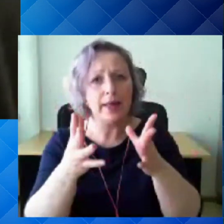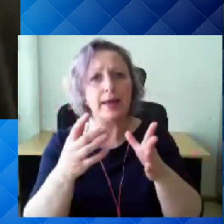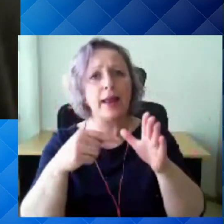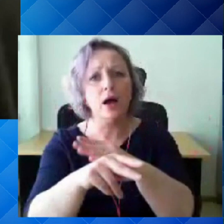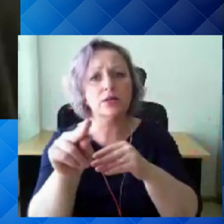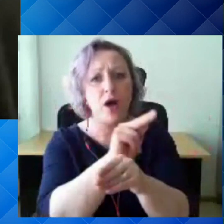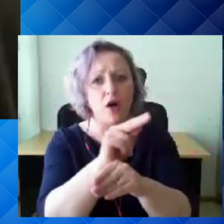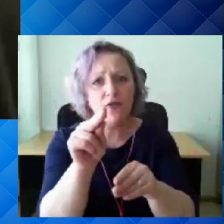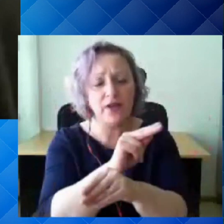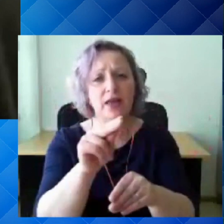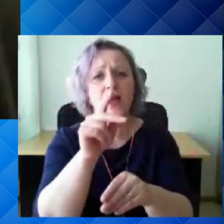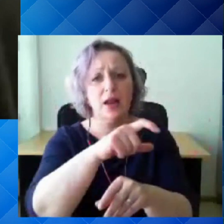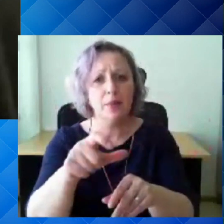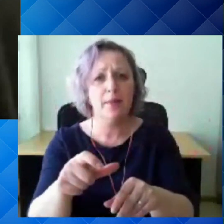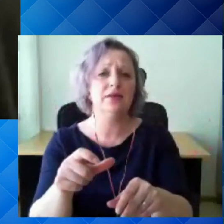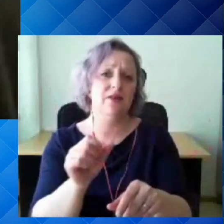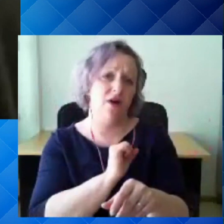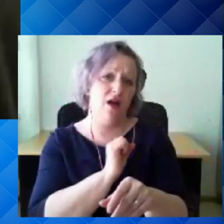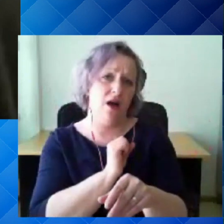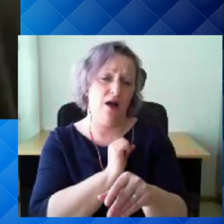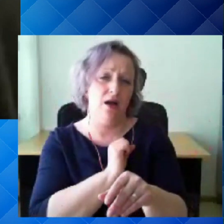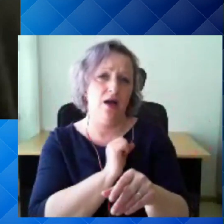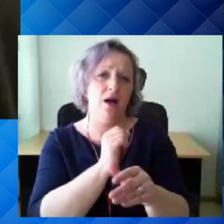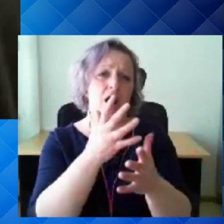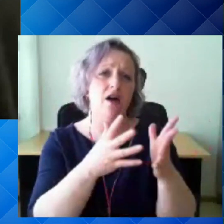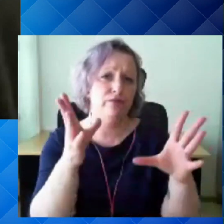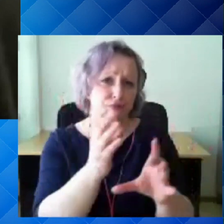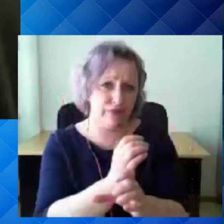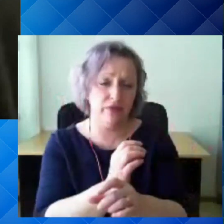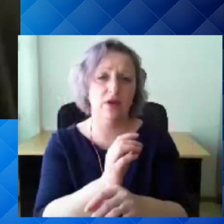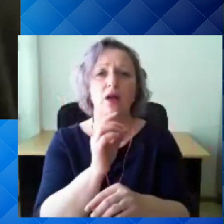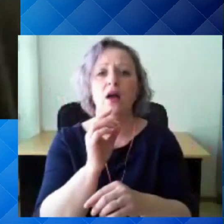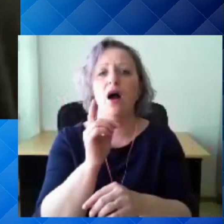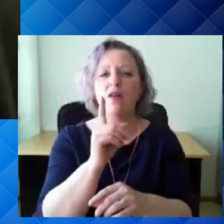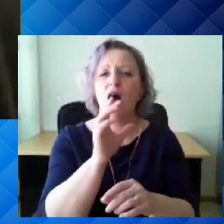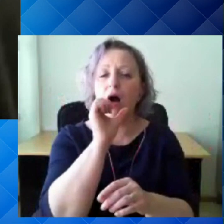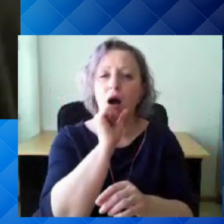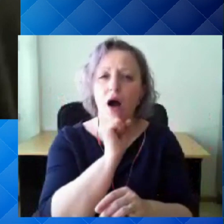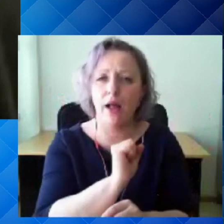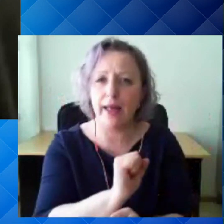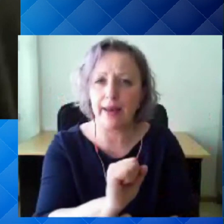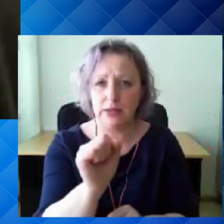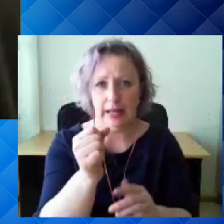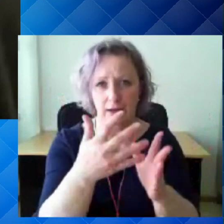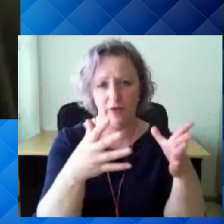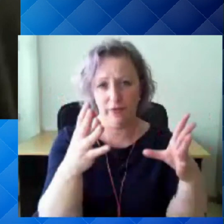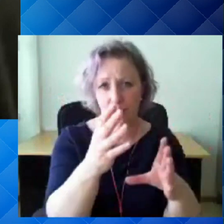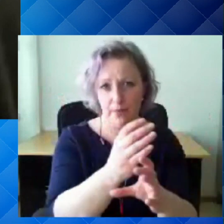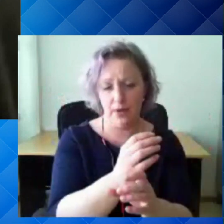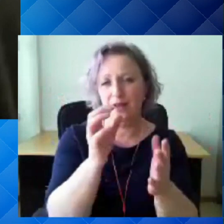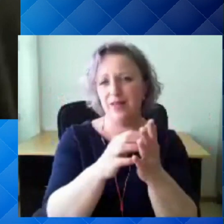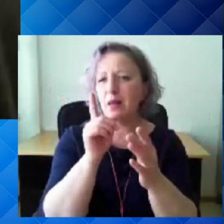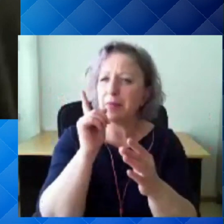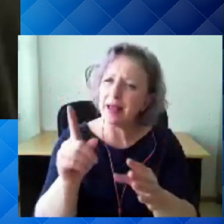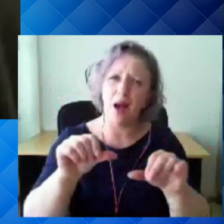arv tuleb alla, aga sa tuleb haiglaravi vajavate patsienti arv eriti tuleb just aeglased alla. Ehk siis me oleme endiselt üle